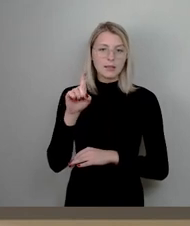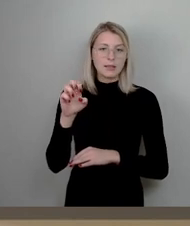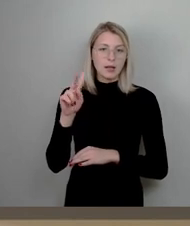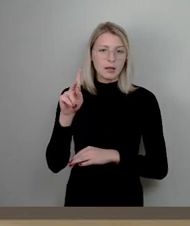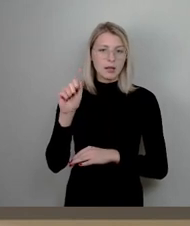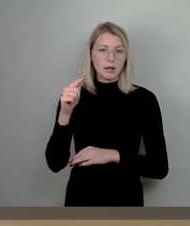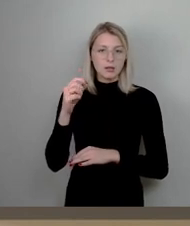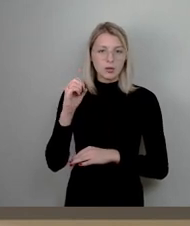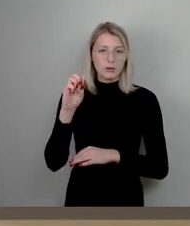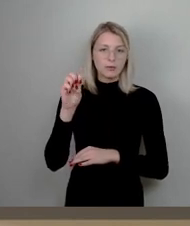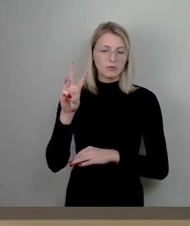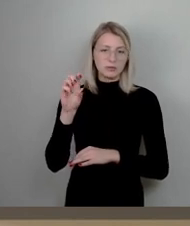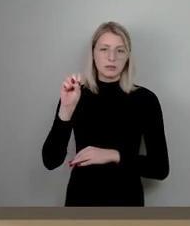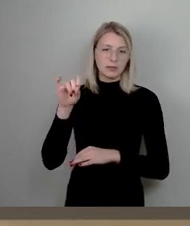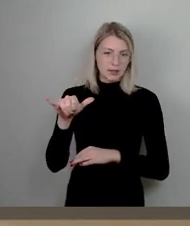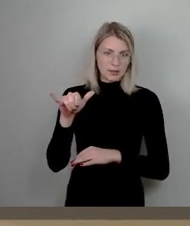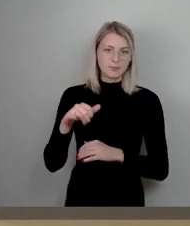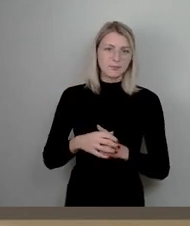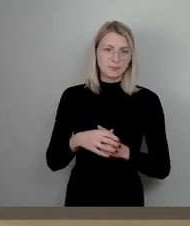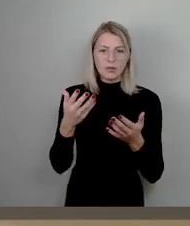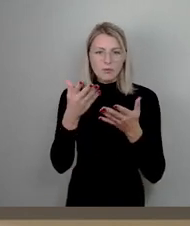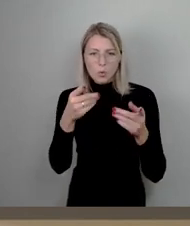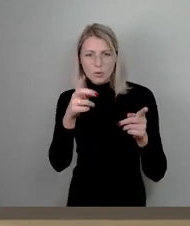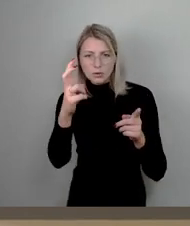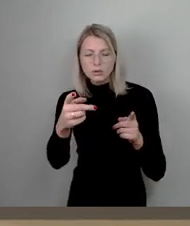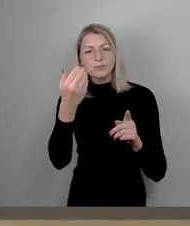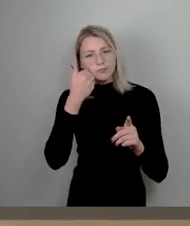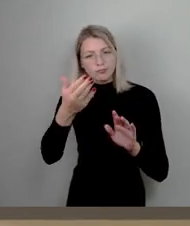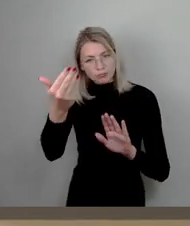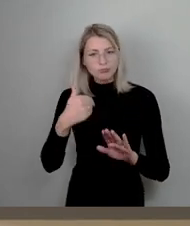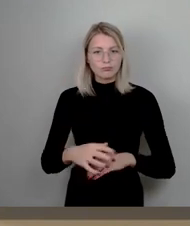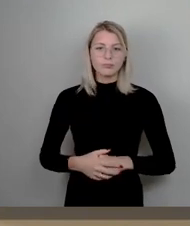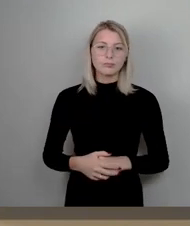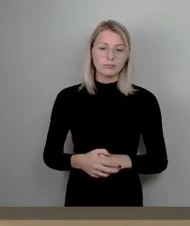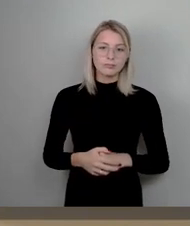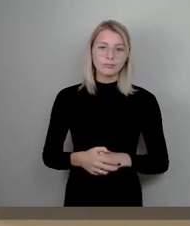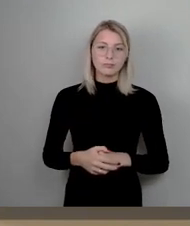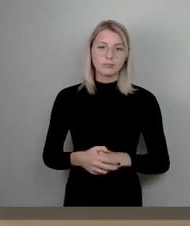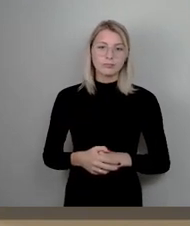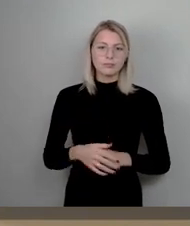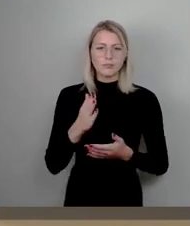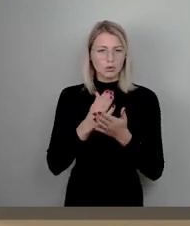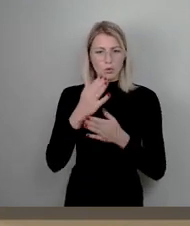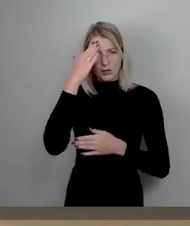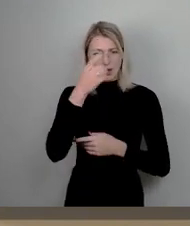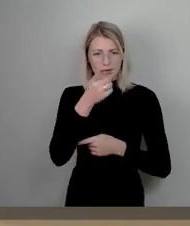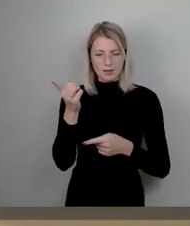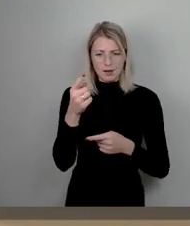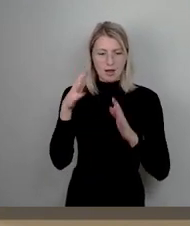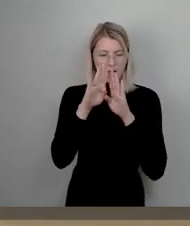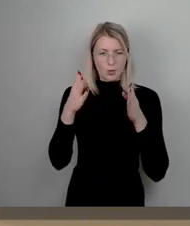Liebe Frau Dressel-Zagatowski, da sind Sie. Kommen Sie nach vorne, Sie kennen sich ja schon ein bisschen aus in unserem Hause,